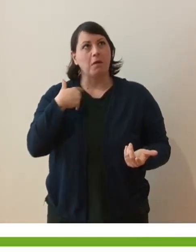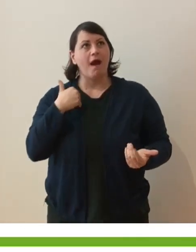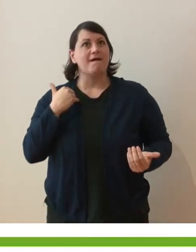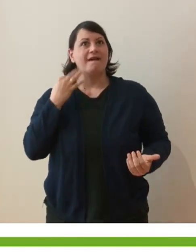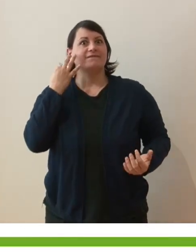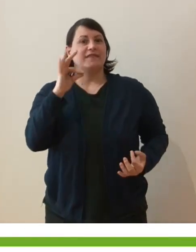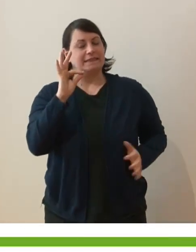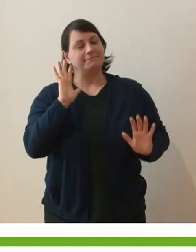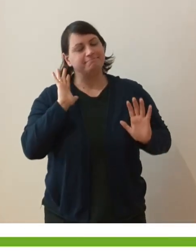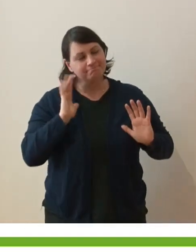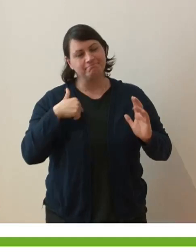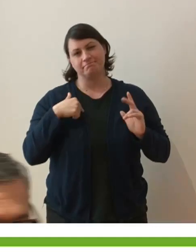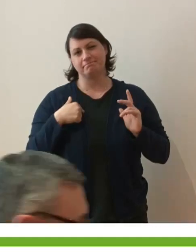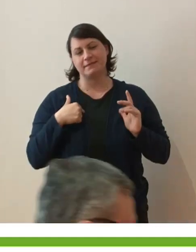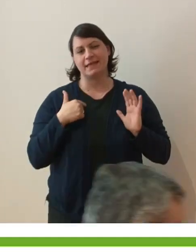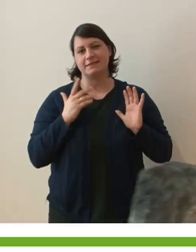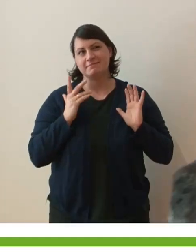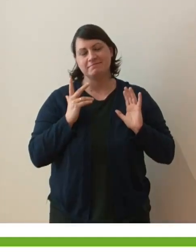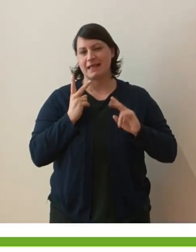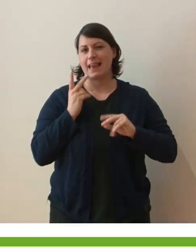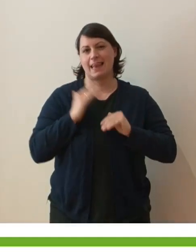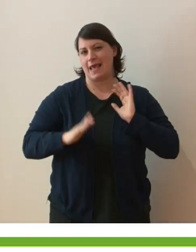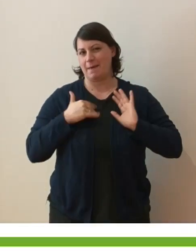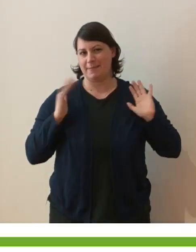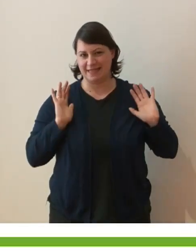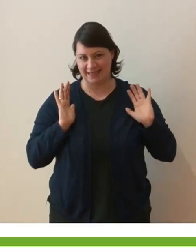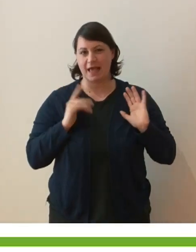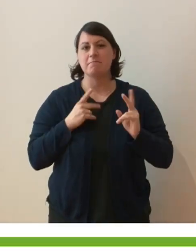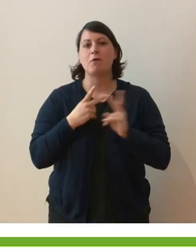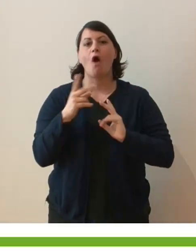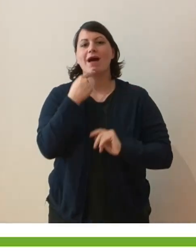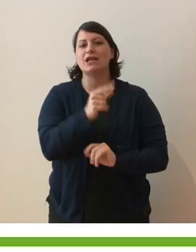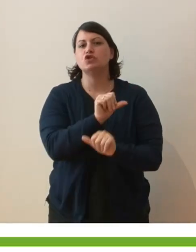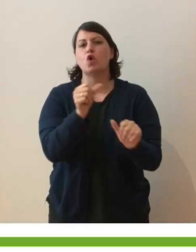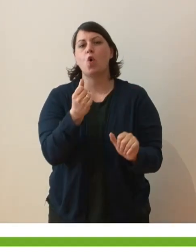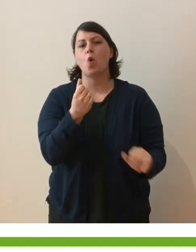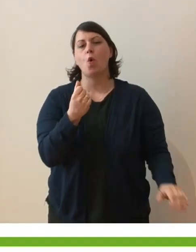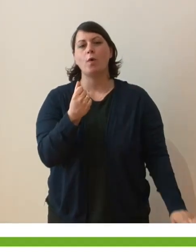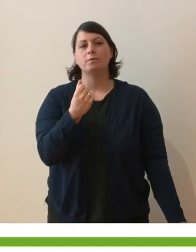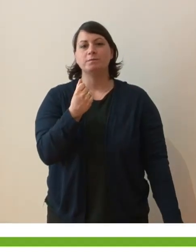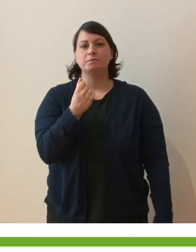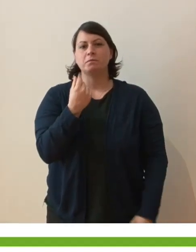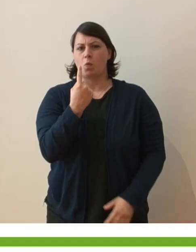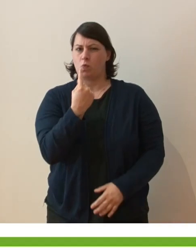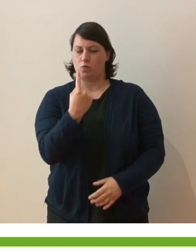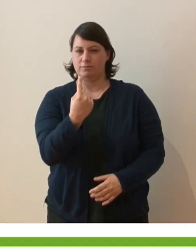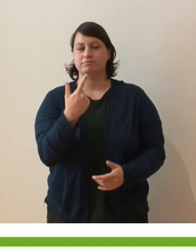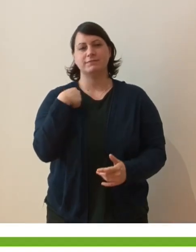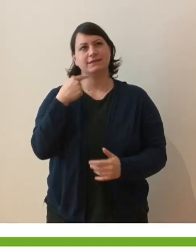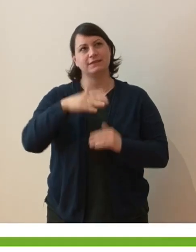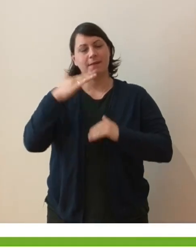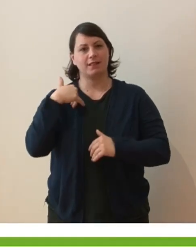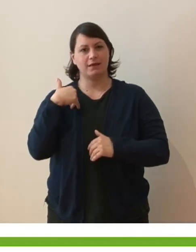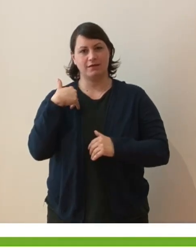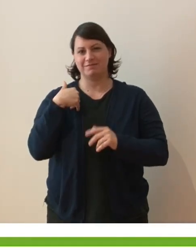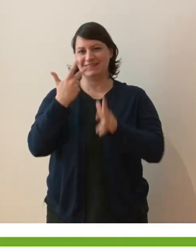ma mi limiterò a dire semplicemente una considerazione. Scendendo in treno questa mattina